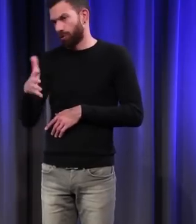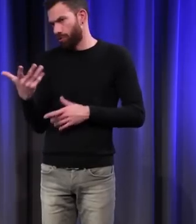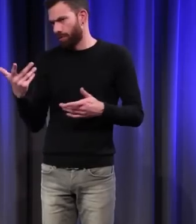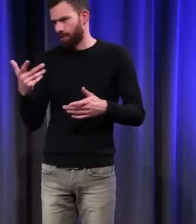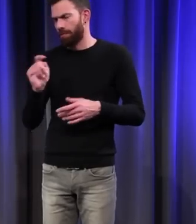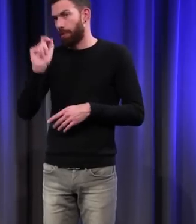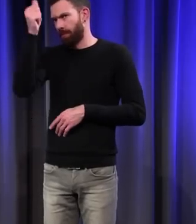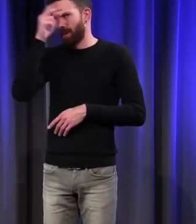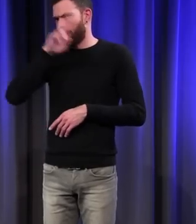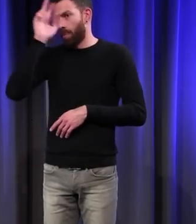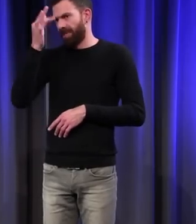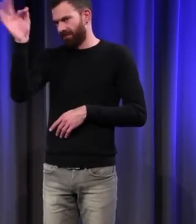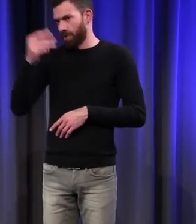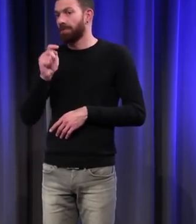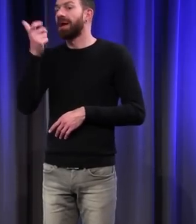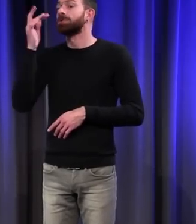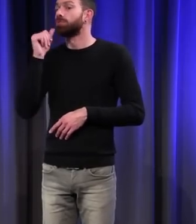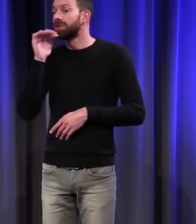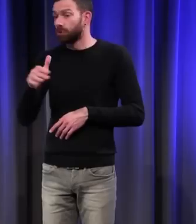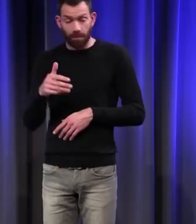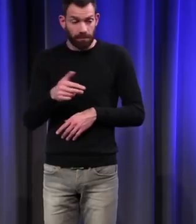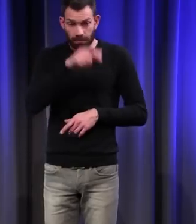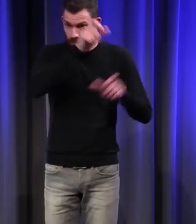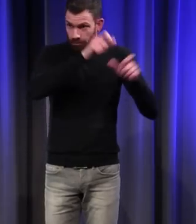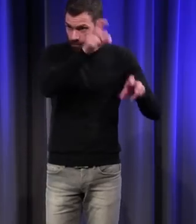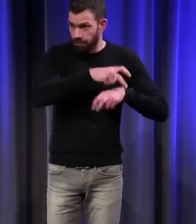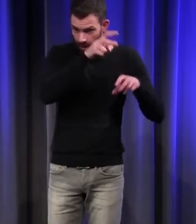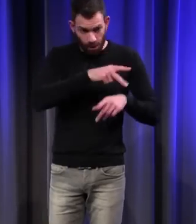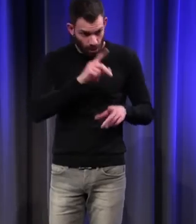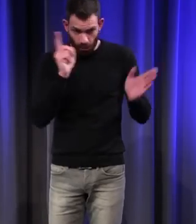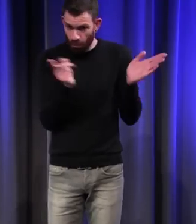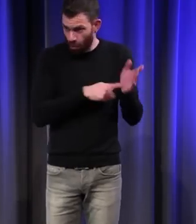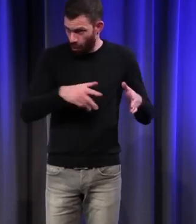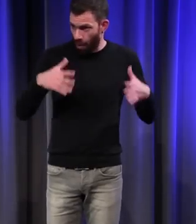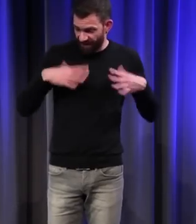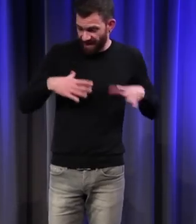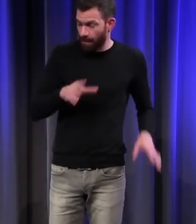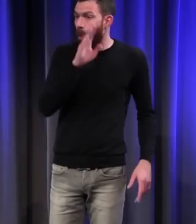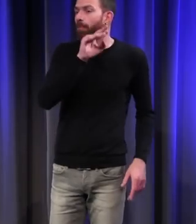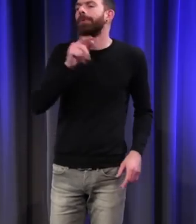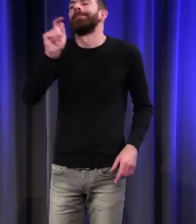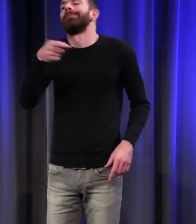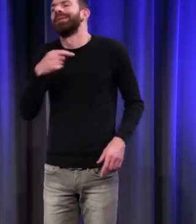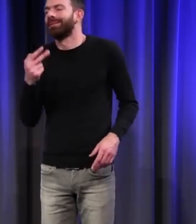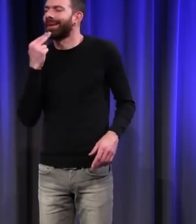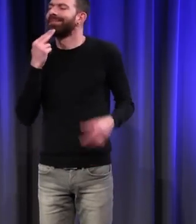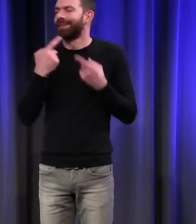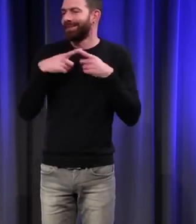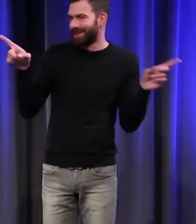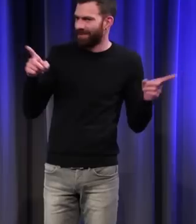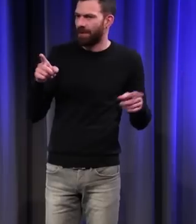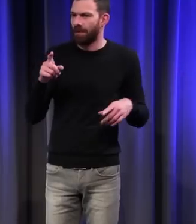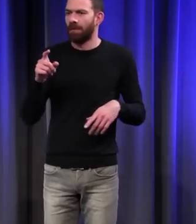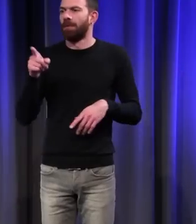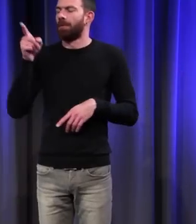quotidien. N'importe quel paysan du royaume s'habille aussi en bleu. Mais évidemment, n pas le même bleu. Il est saturé,